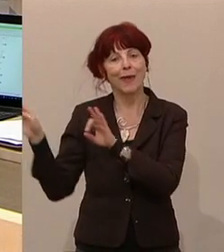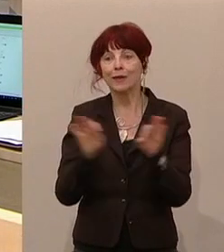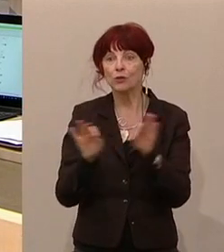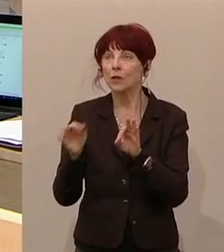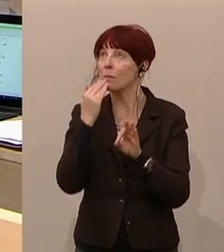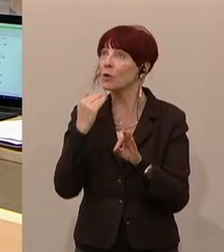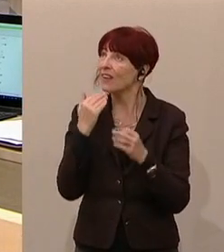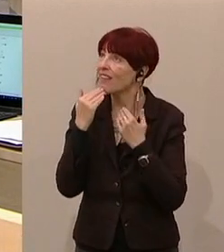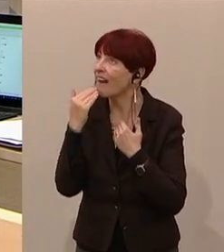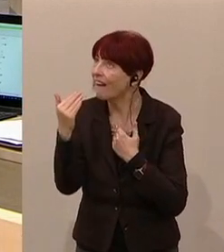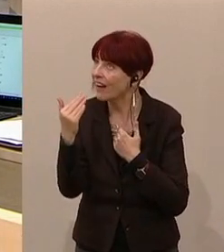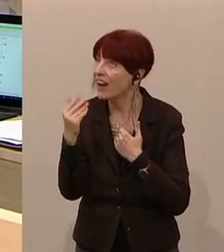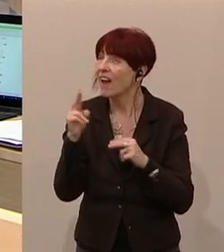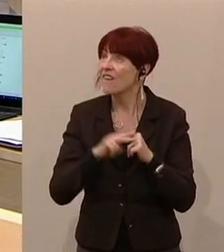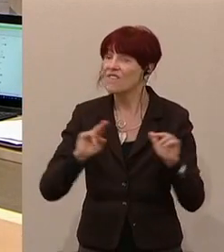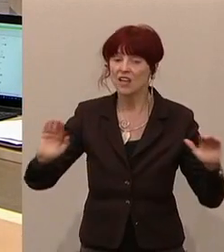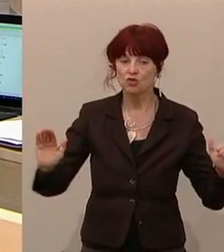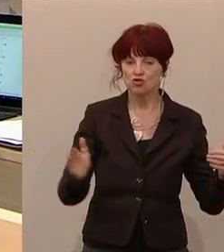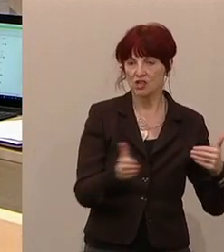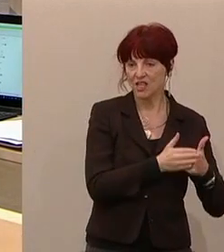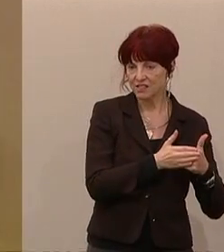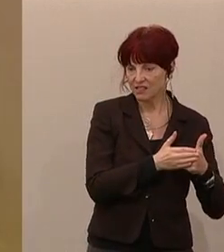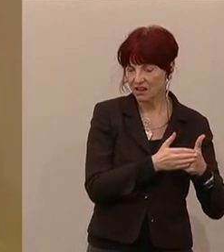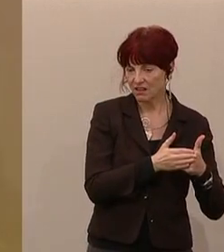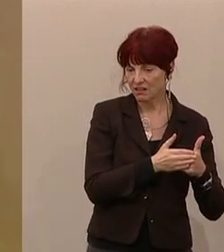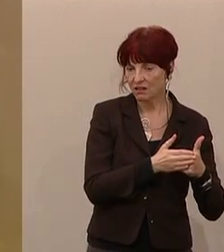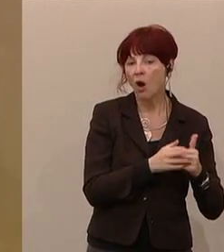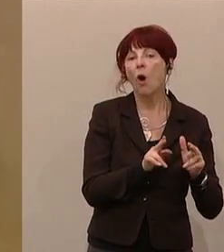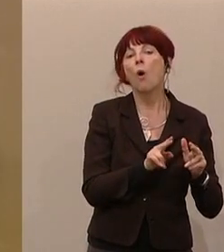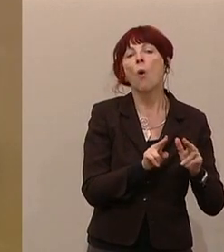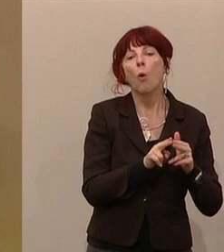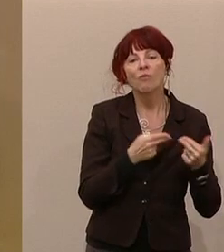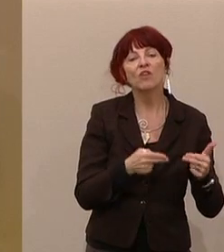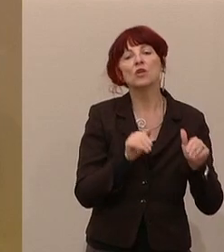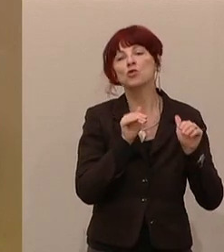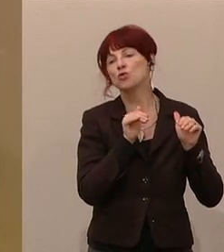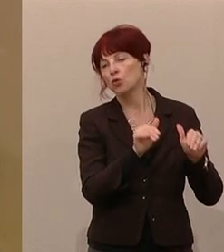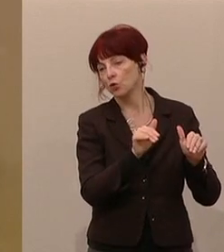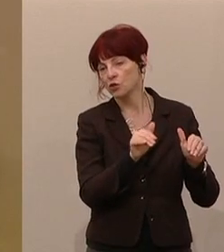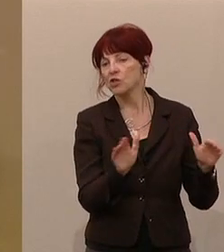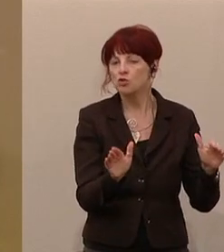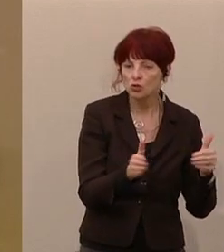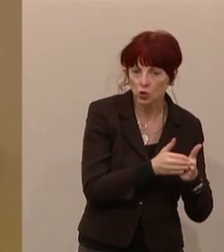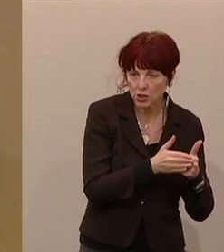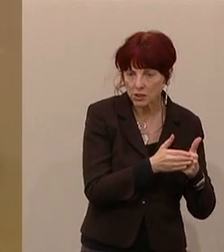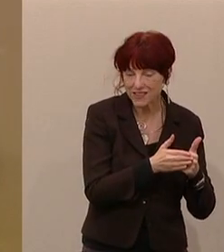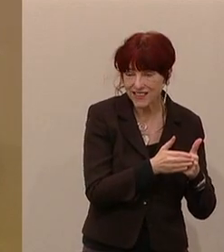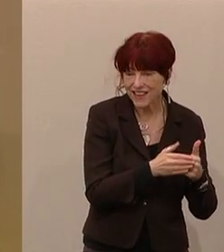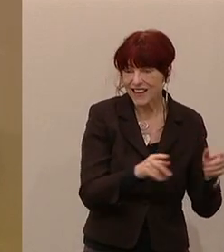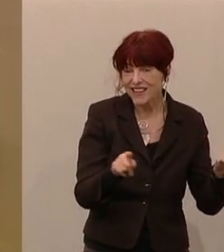schließen, weil wir sagen, wir machen einfach das aus Umweltschutzmaßnahme. Die selben hohen